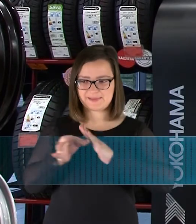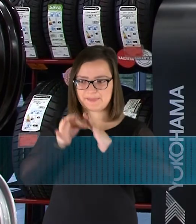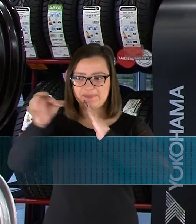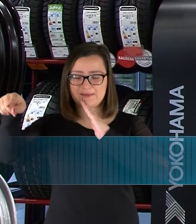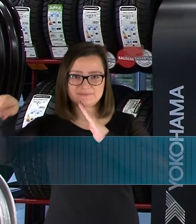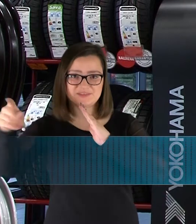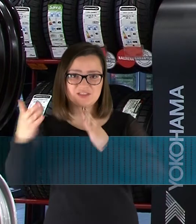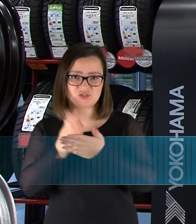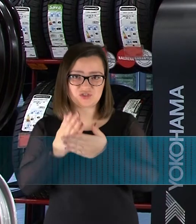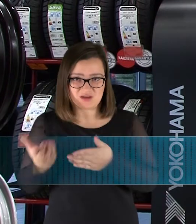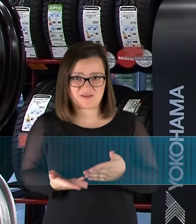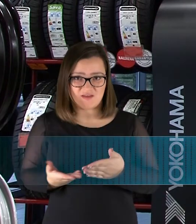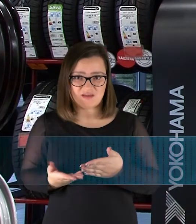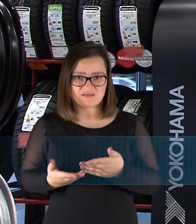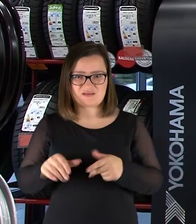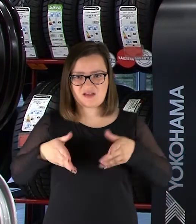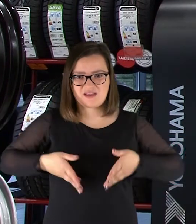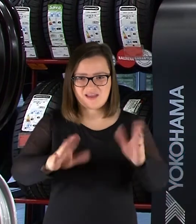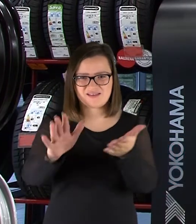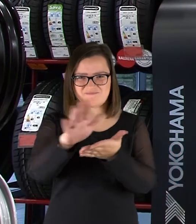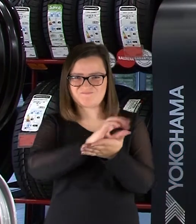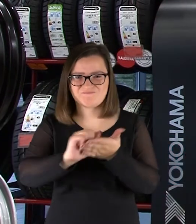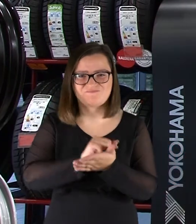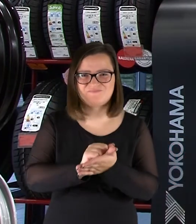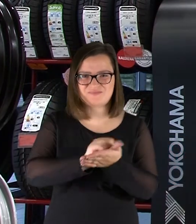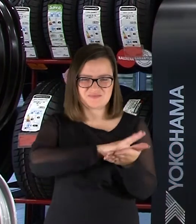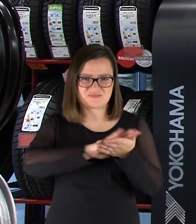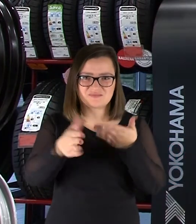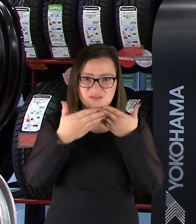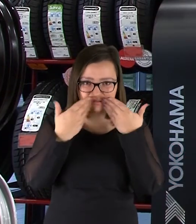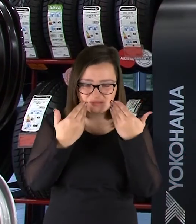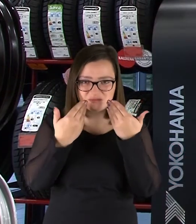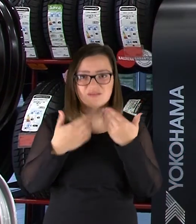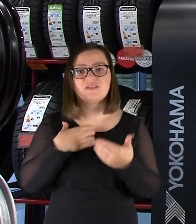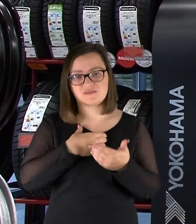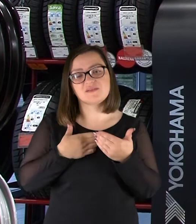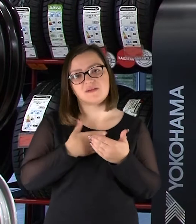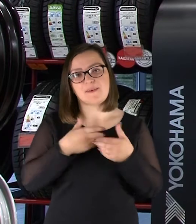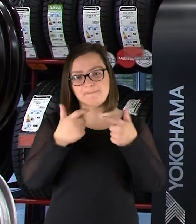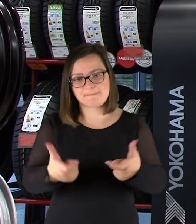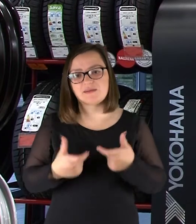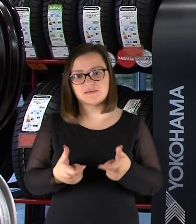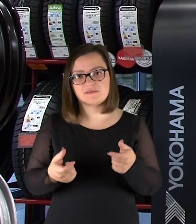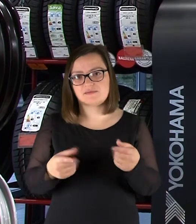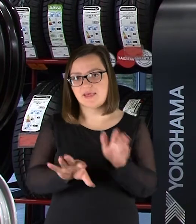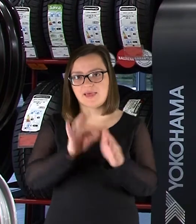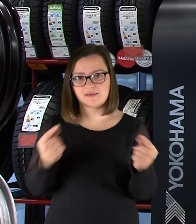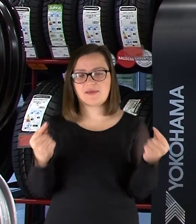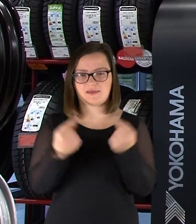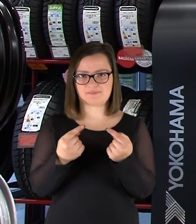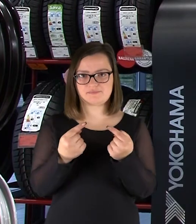sunkiai pravažiuojami keliai, nenuvalyti, nevalomi. Ten, kur yra, tarkim, nėra miesto valio.